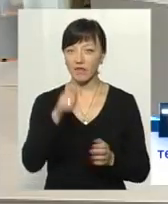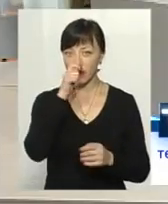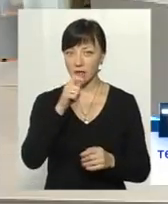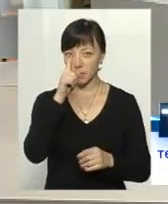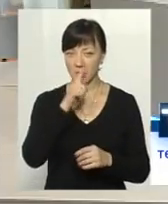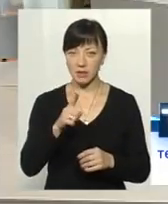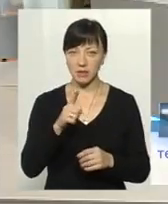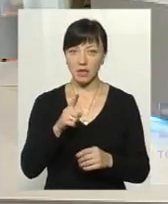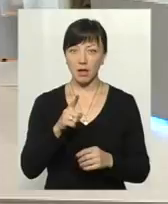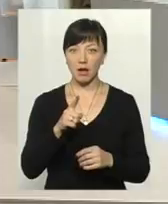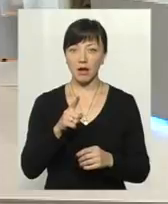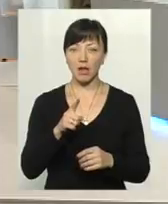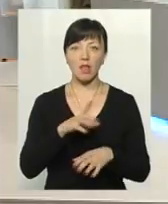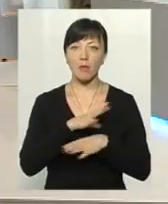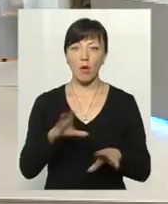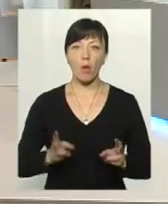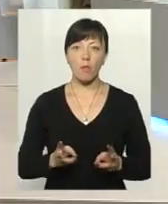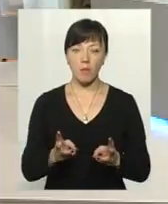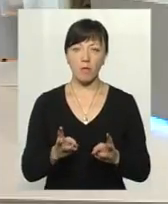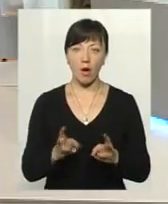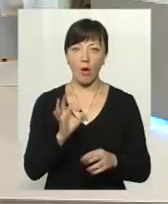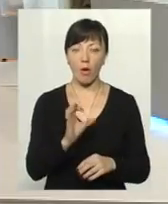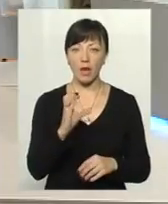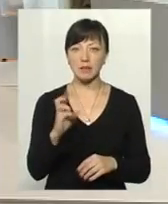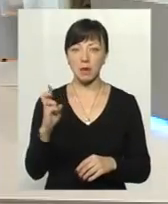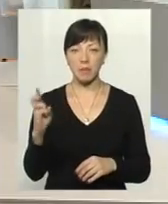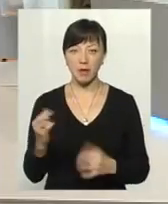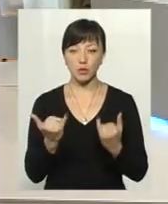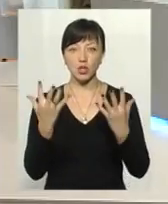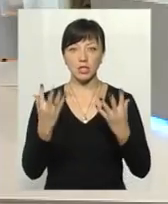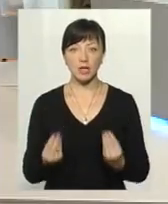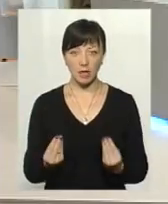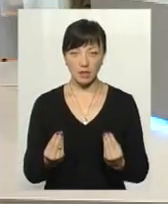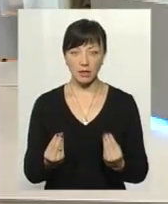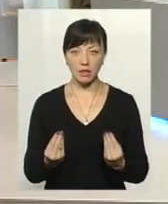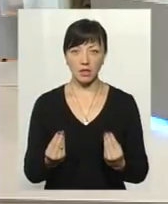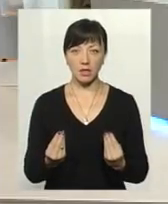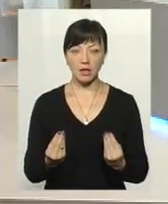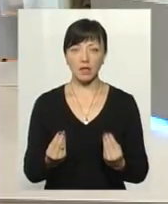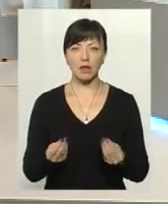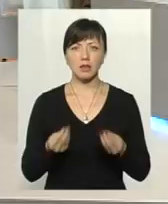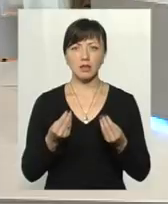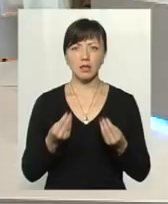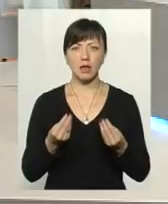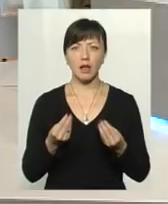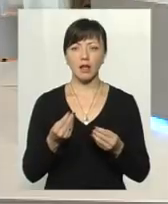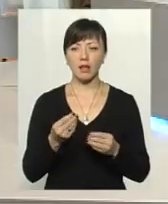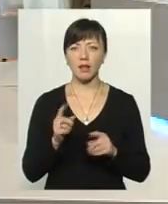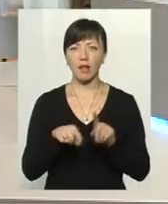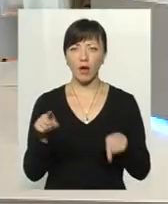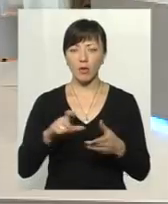не було приводнення опалення. Це було по рахунку ОСББ. На сьогоднішній день, на зараз нам, в декілька квартир, виставляє такі